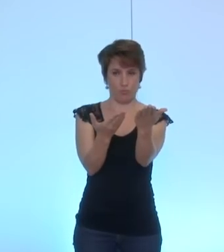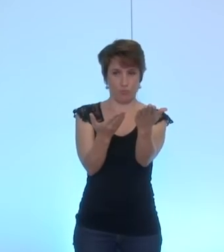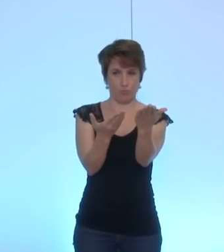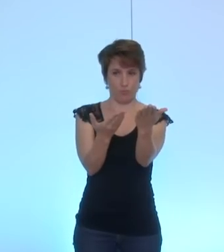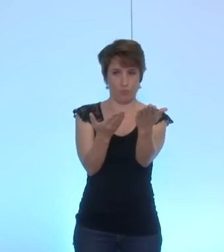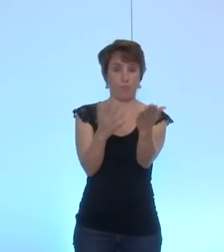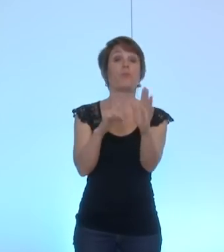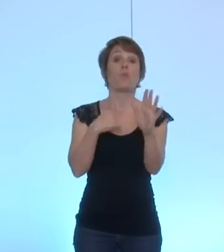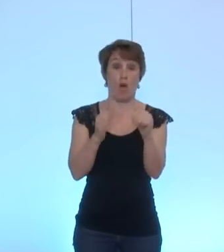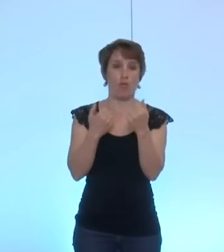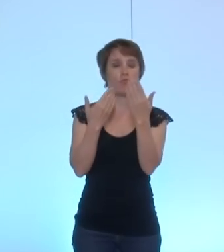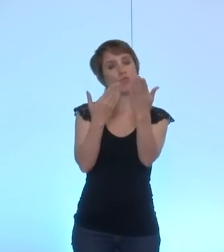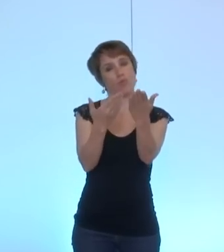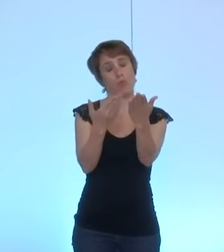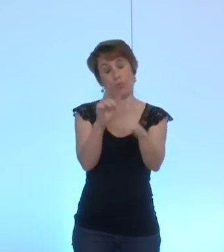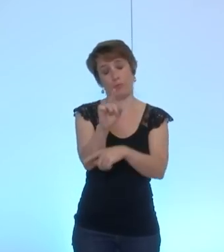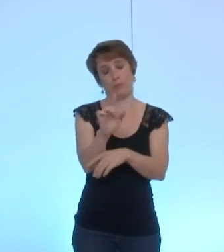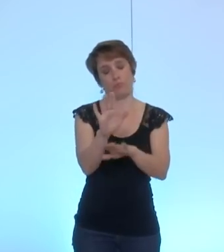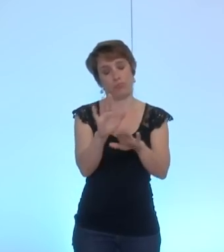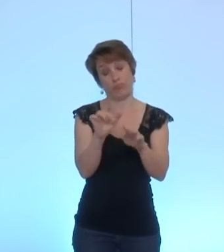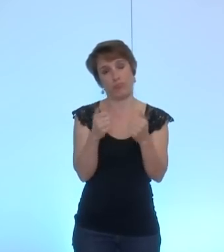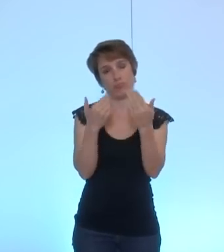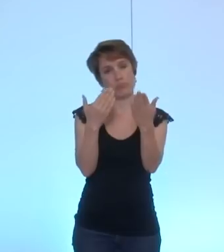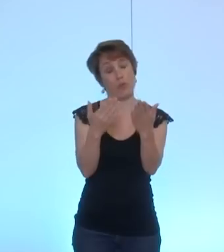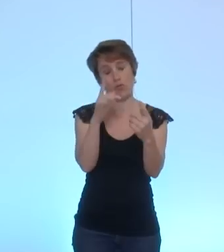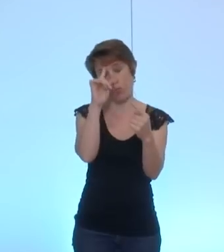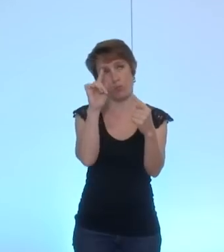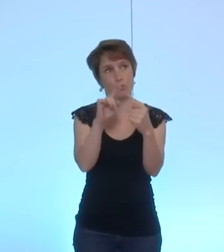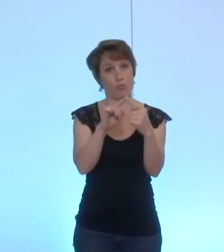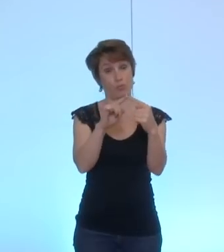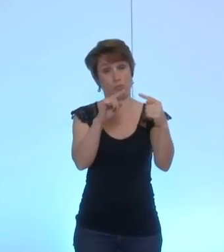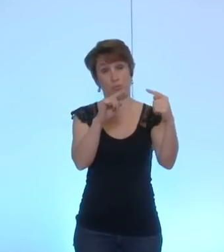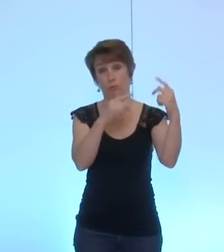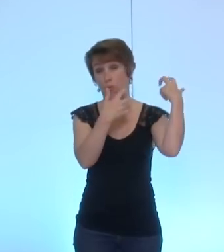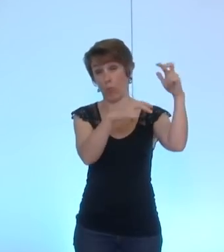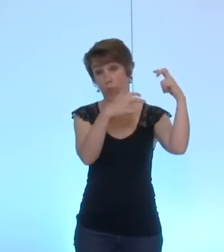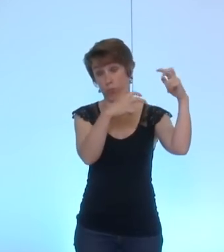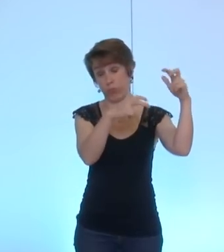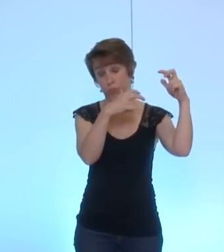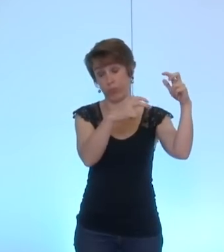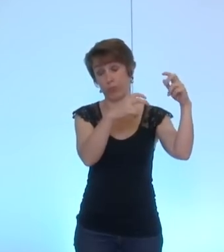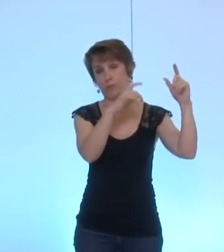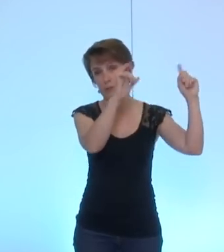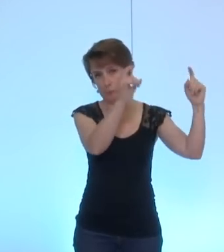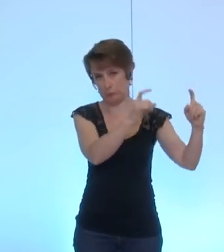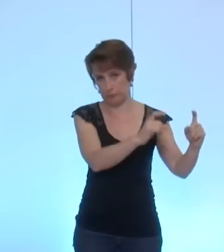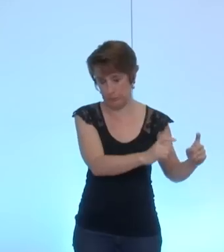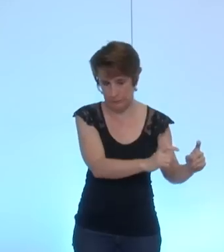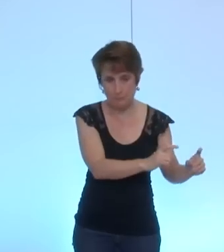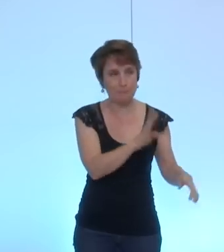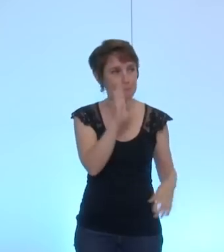je vous propose peut-être afin de d'améliorer les conditions d'écoute auditive de ceux qui sont pris de la paroi